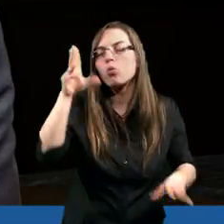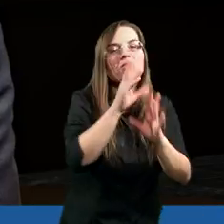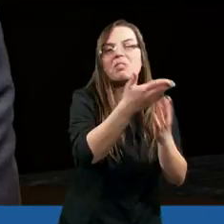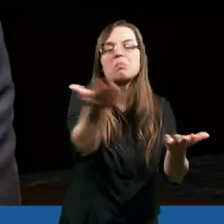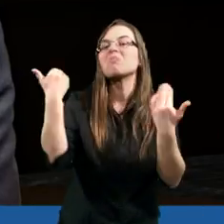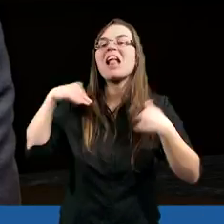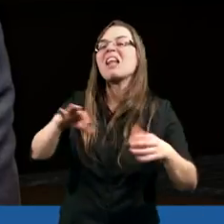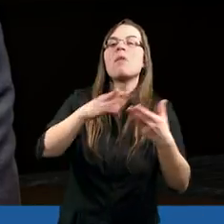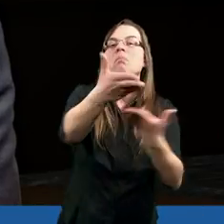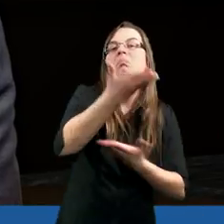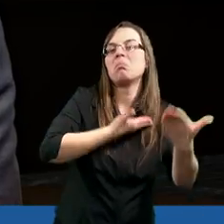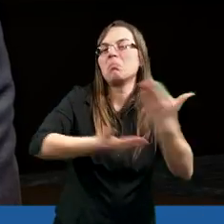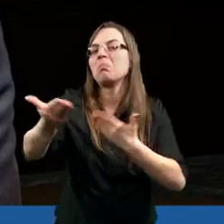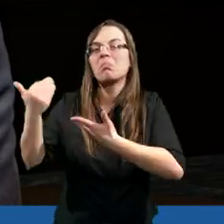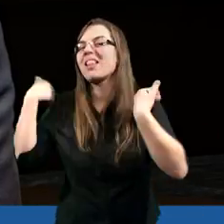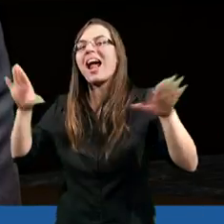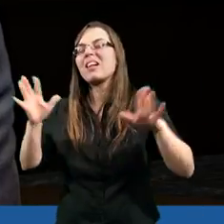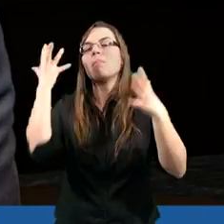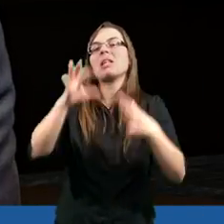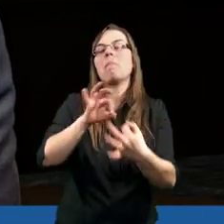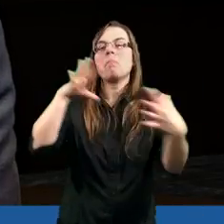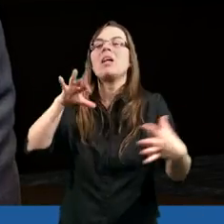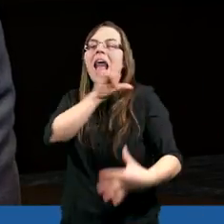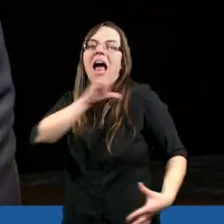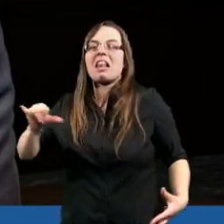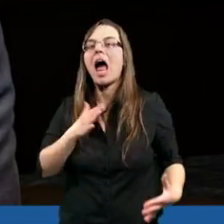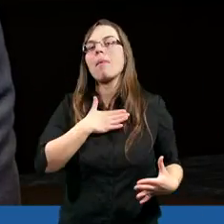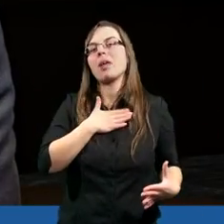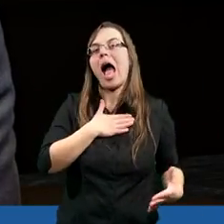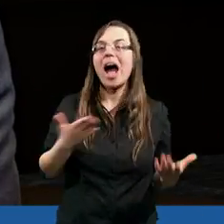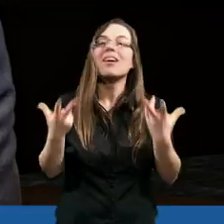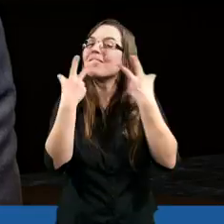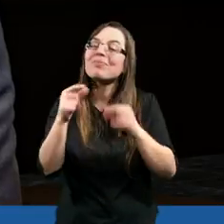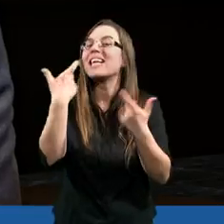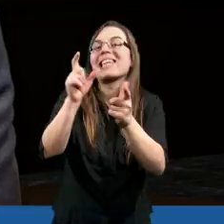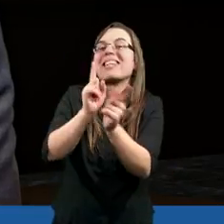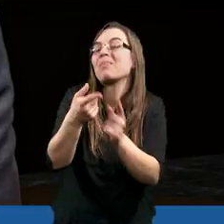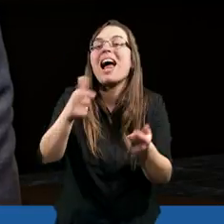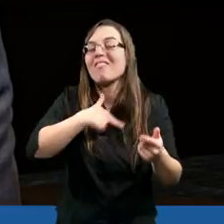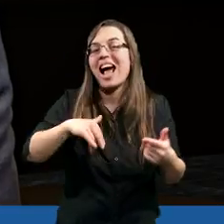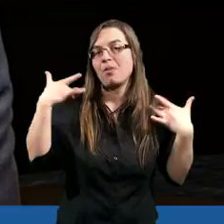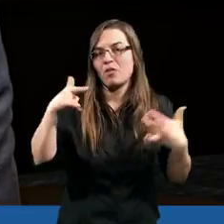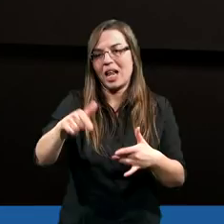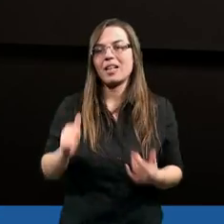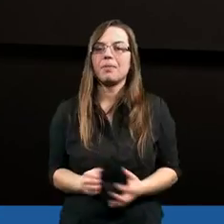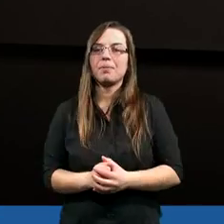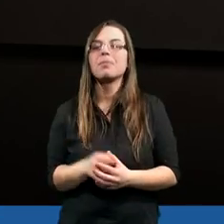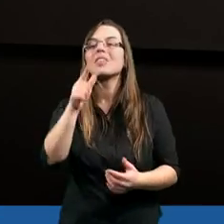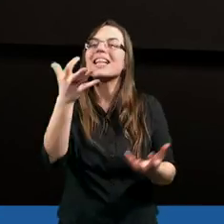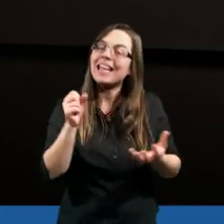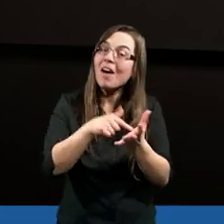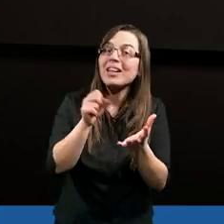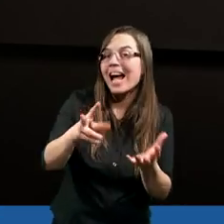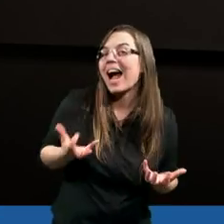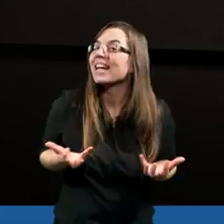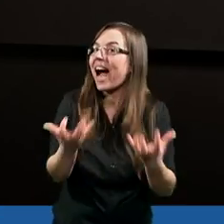pozostający, niezmieniony, pozostaje tylko pewien miraż w głowie, ale nic nie zmienia się w naszym życiu. Mocne słowa. To może teraz